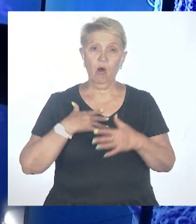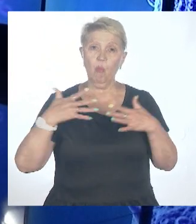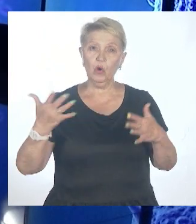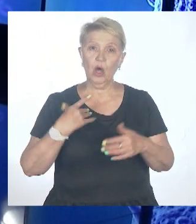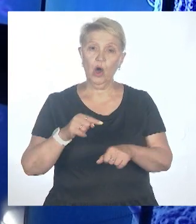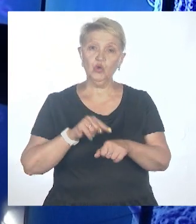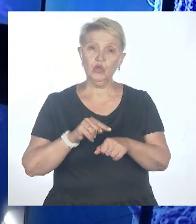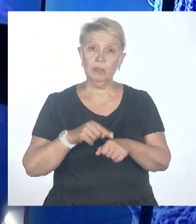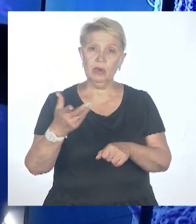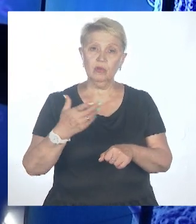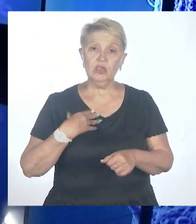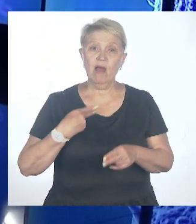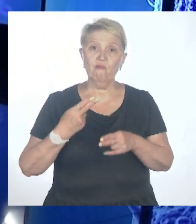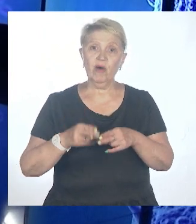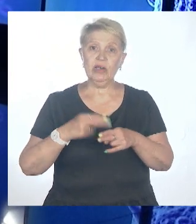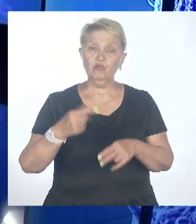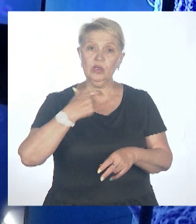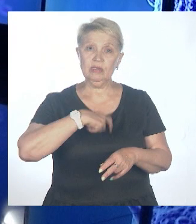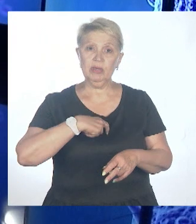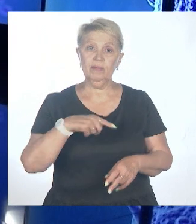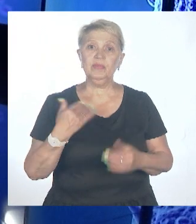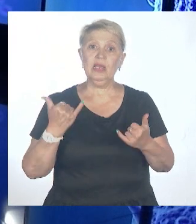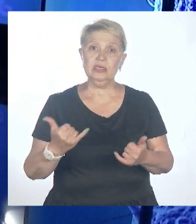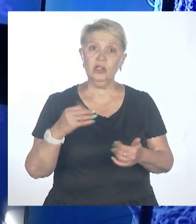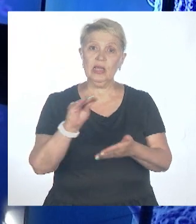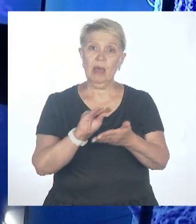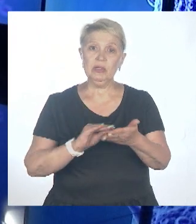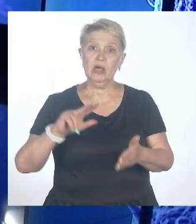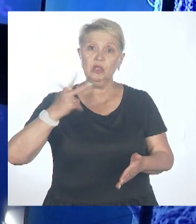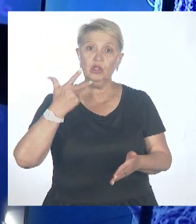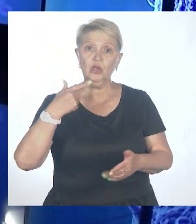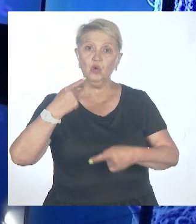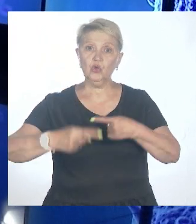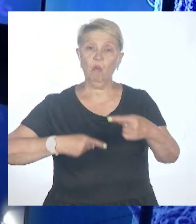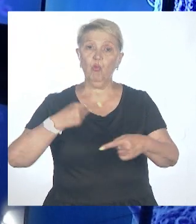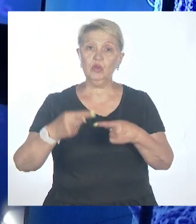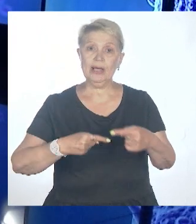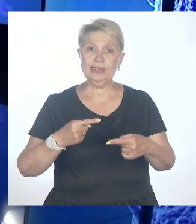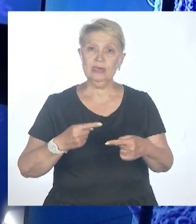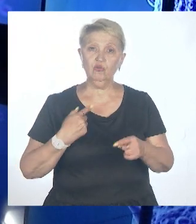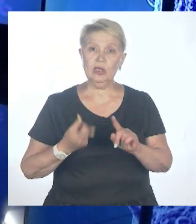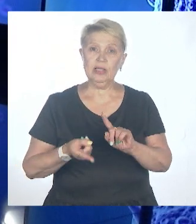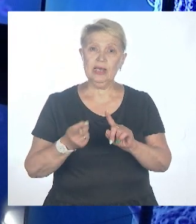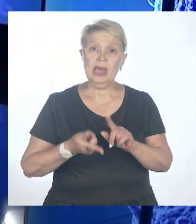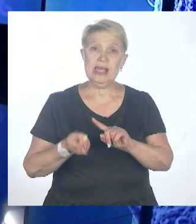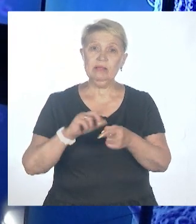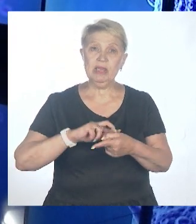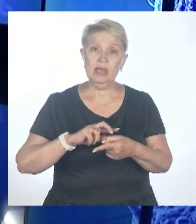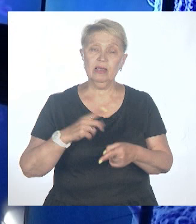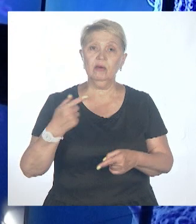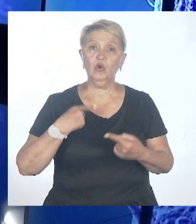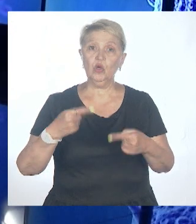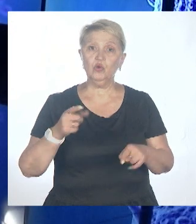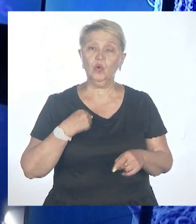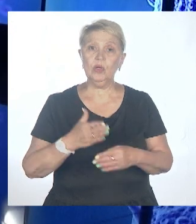Иногда даже во вред себе, вроде бы. Потому что вот сейчас описаны три мутации, которые немножко вредят вирусу, с одной стороны. Но с другой